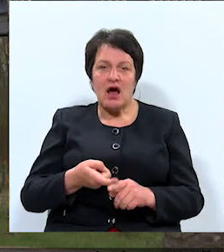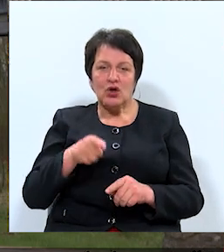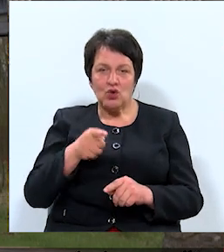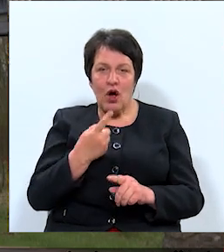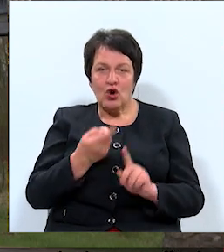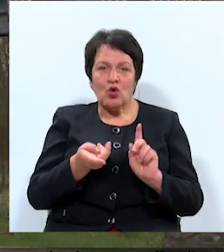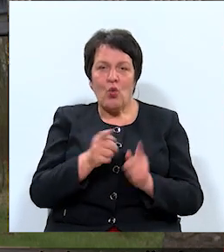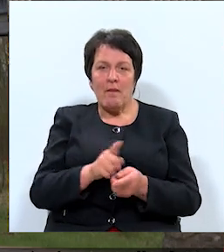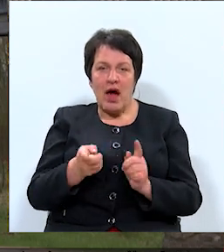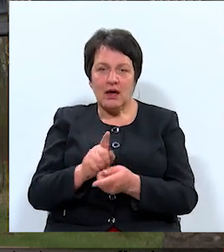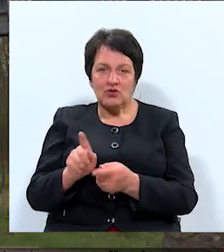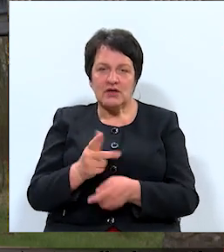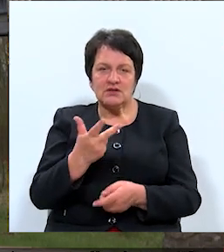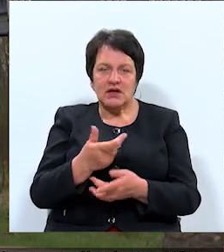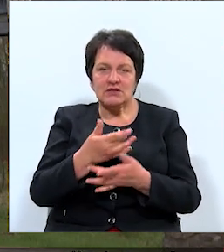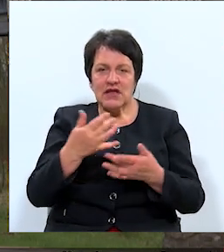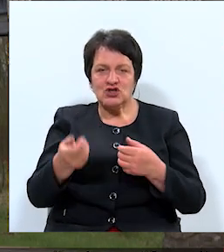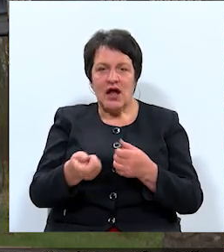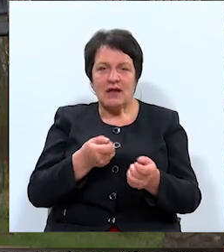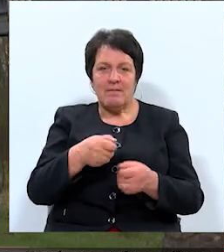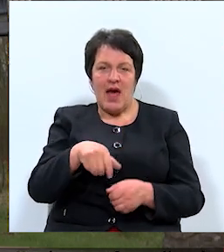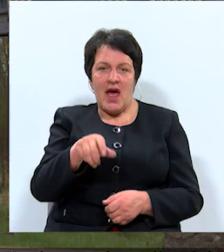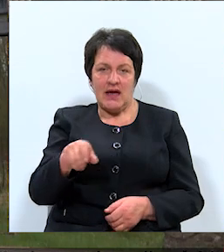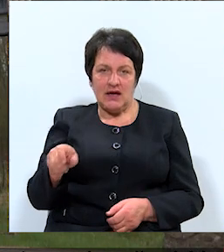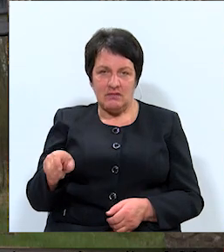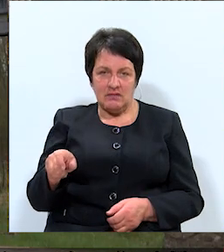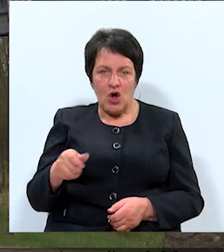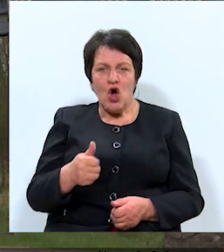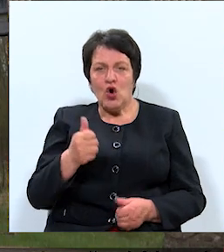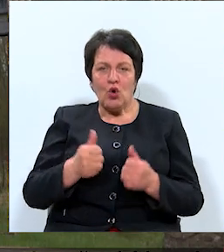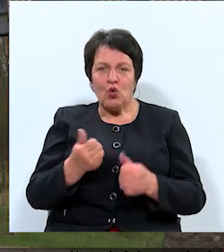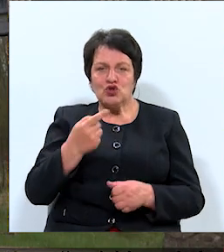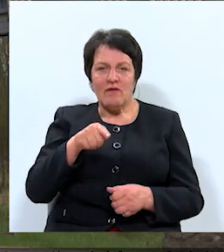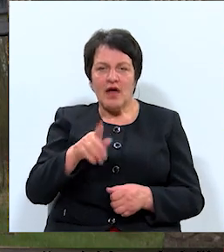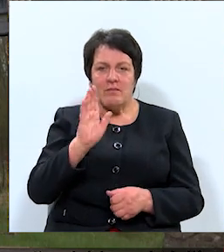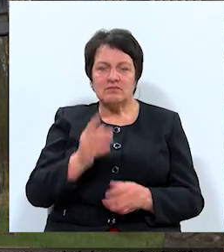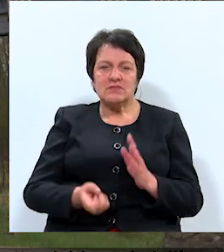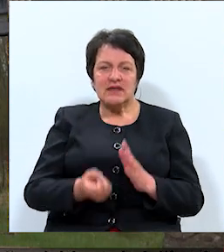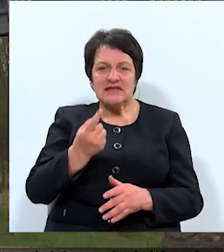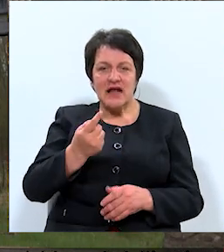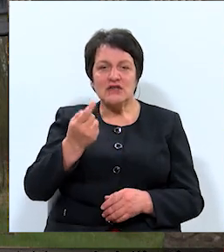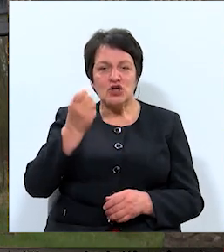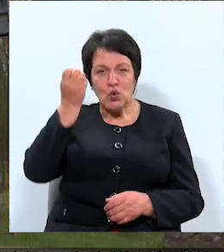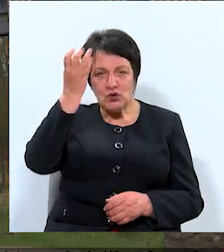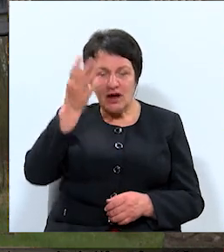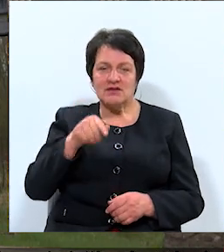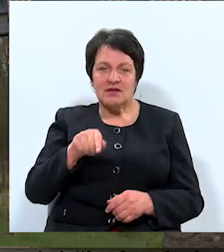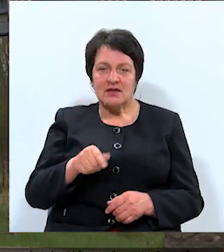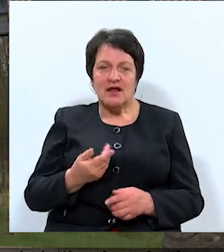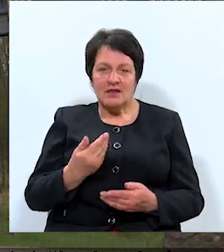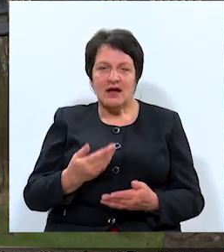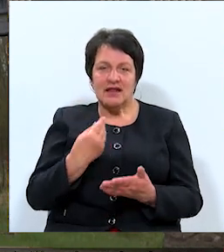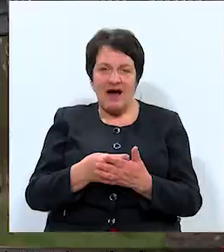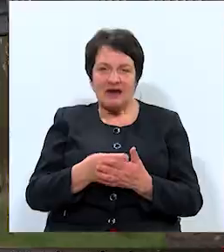nomainījušies trīs dažādi mēri. Kurš no viņiem būs izrādījies gudrākais, tas tagad jāvērtē